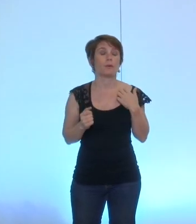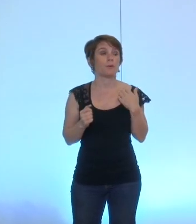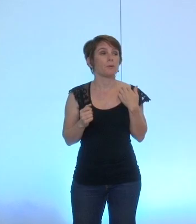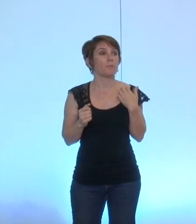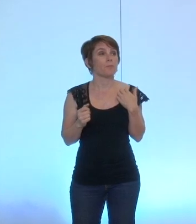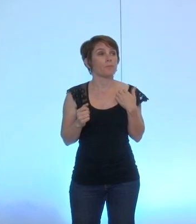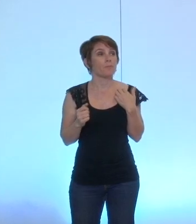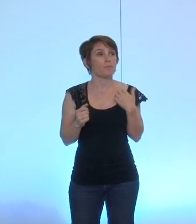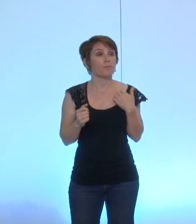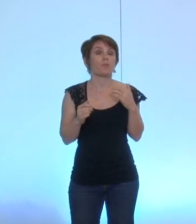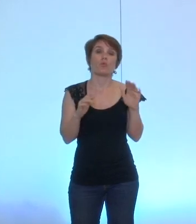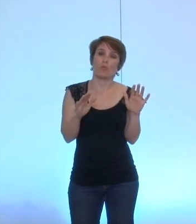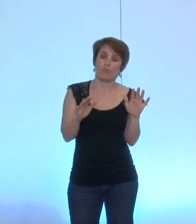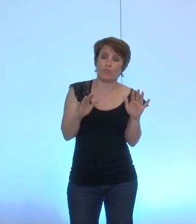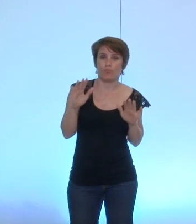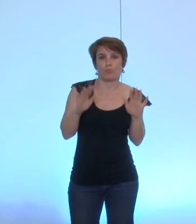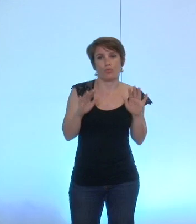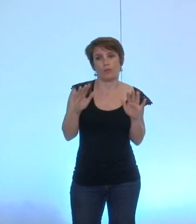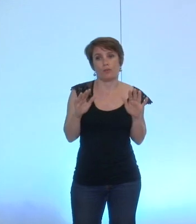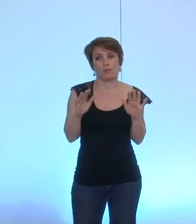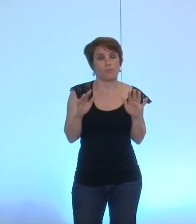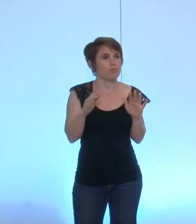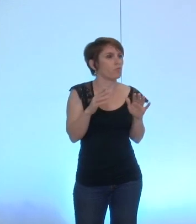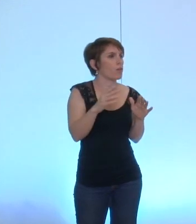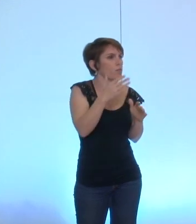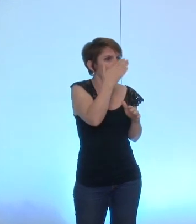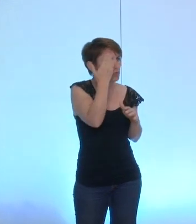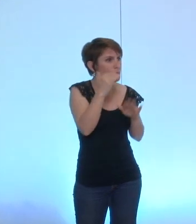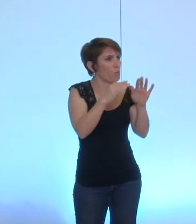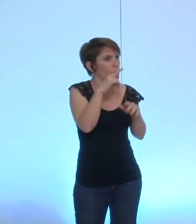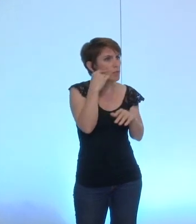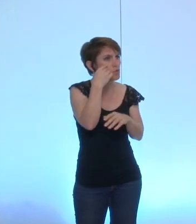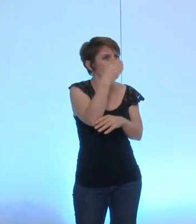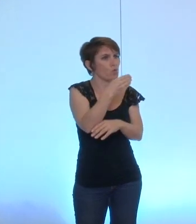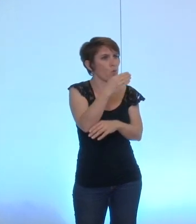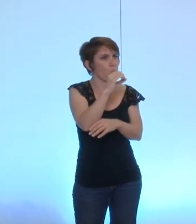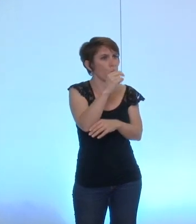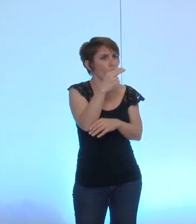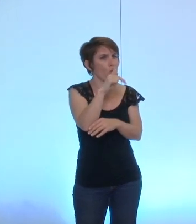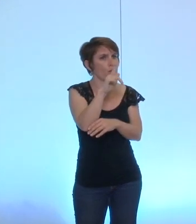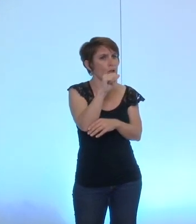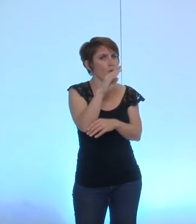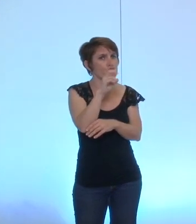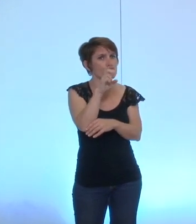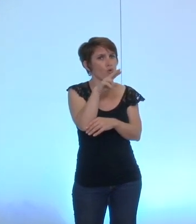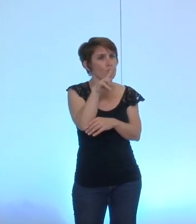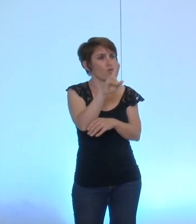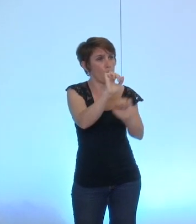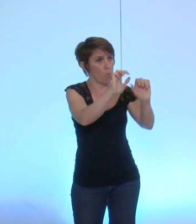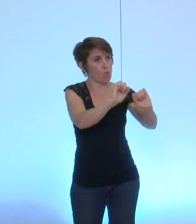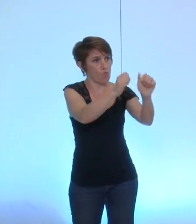ici reformuler je ne pas si monsieur Montgabrie vous avez une reformulation à faire qui ancre le principe dans